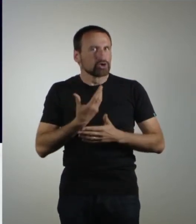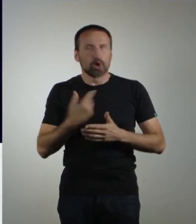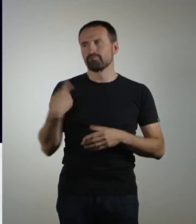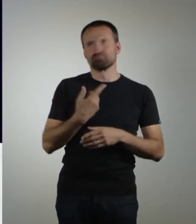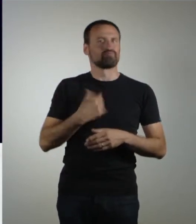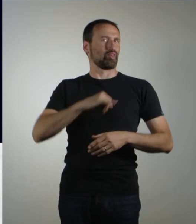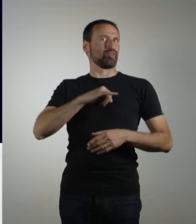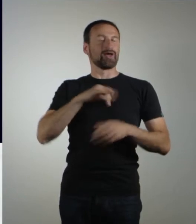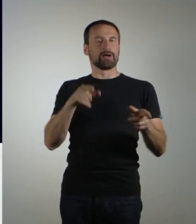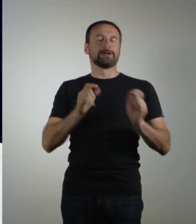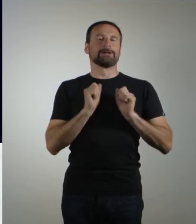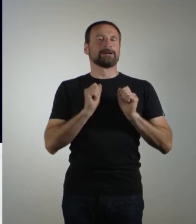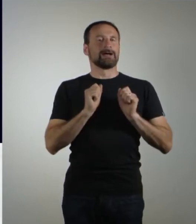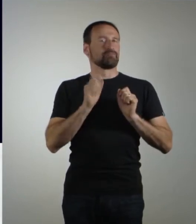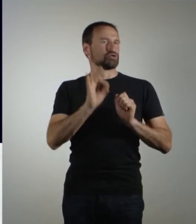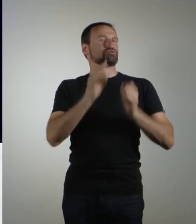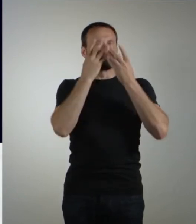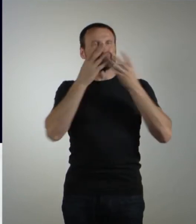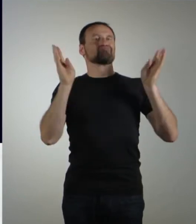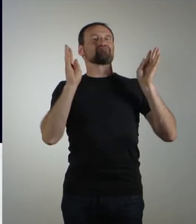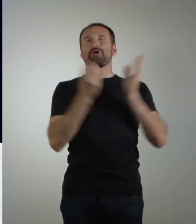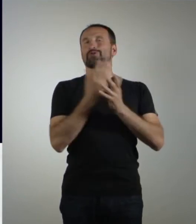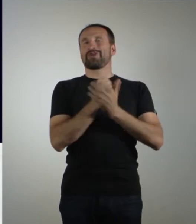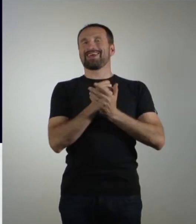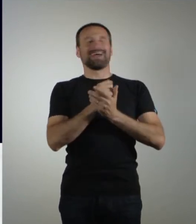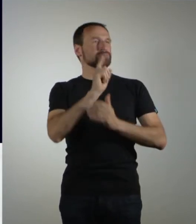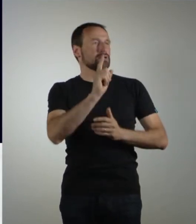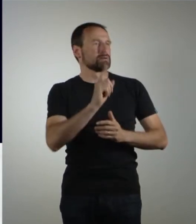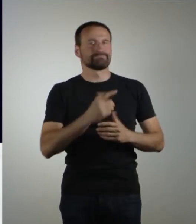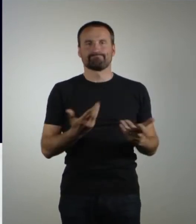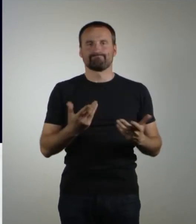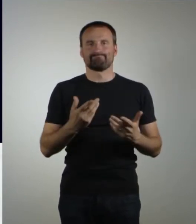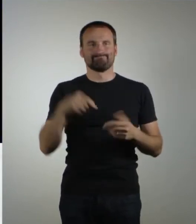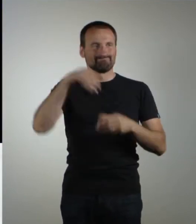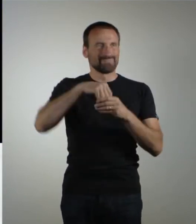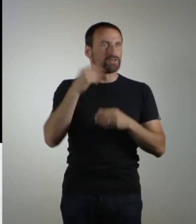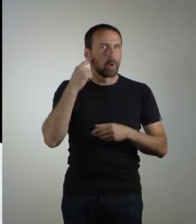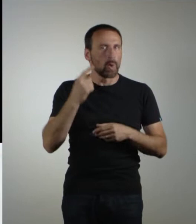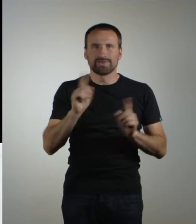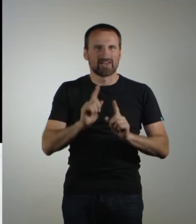nehmen. Aber aus rechtlichen Gründen dürfen wir den Ton hiervon nicht verwenden. Und das Bild auch nicht.